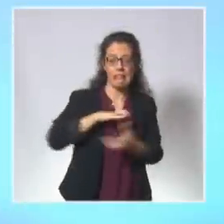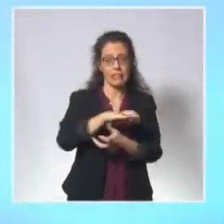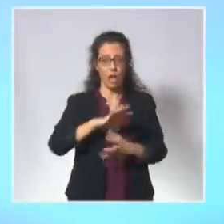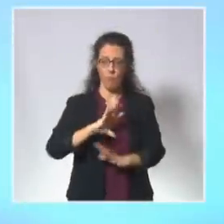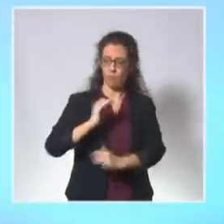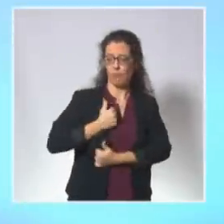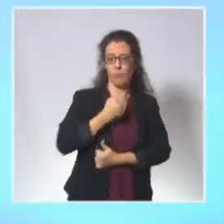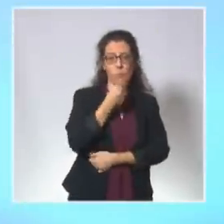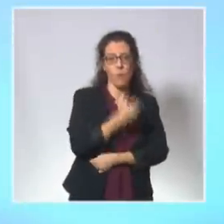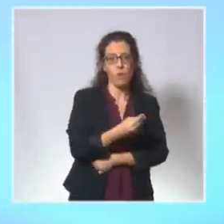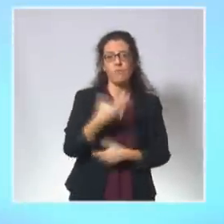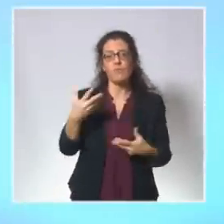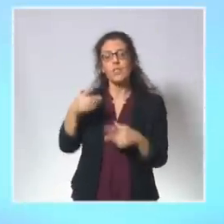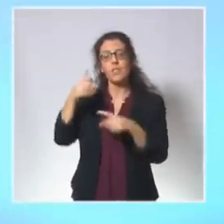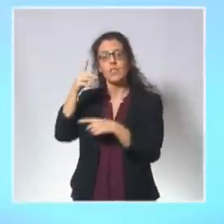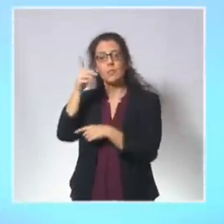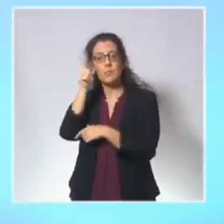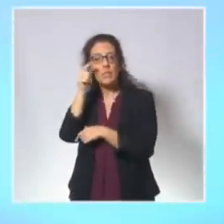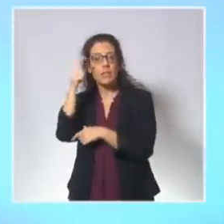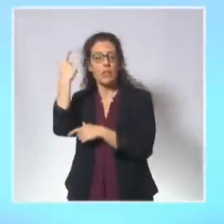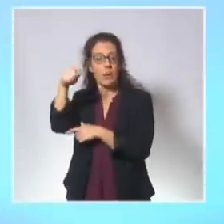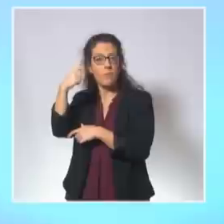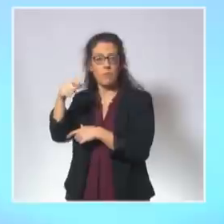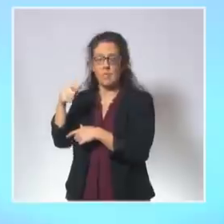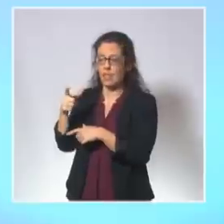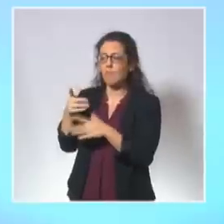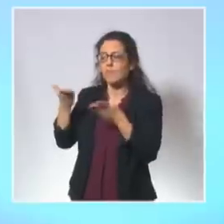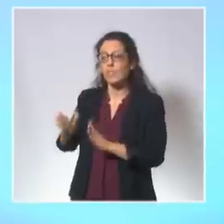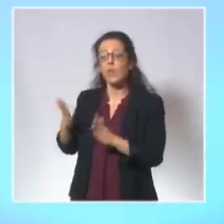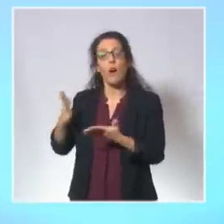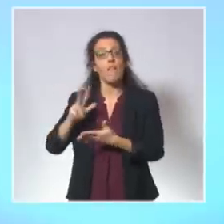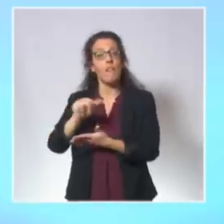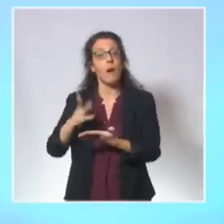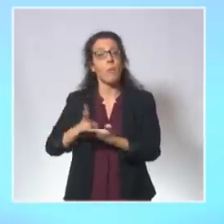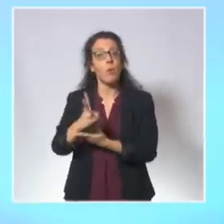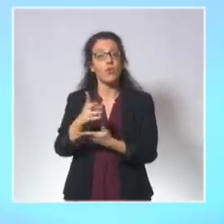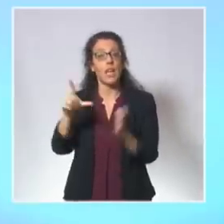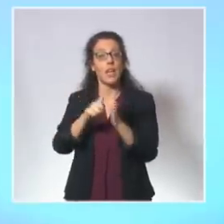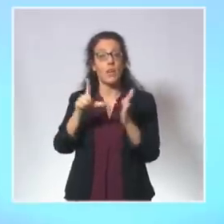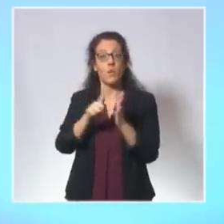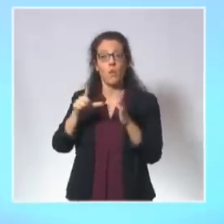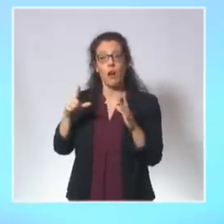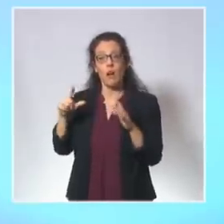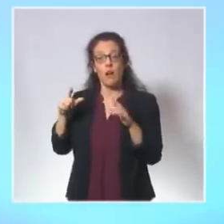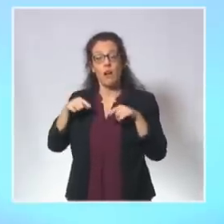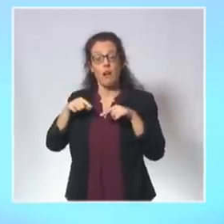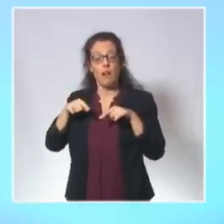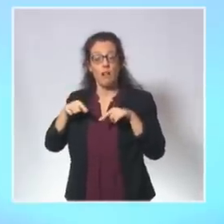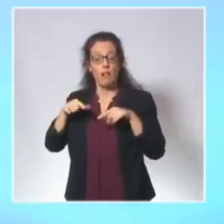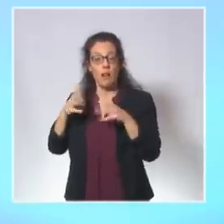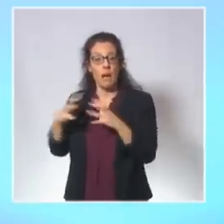décidé, avec le président de la République, qu'un projet de loi sera soumis au Parlement début janvier,